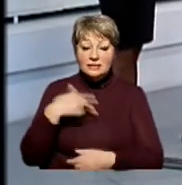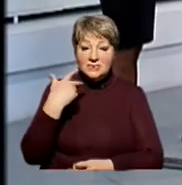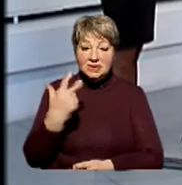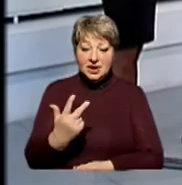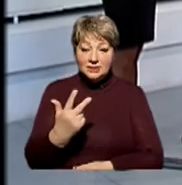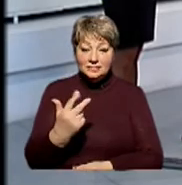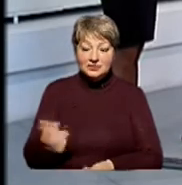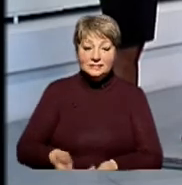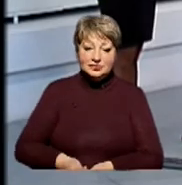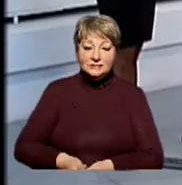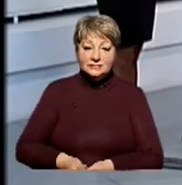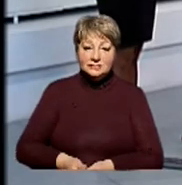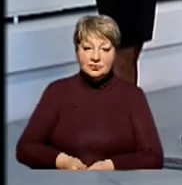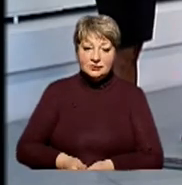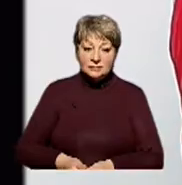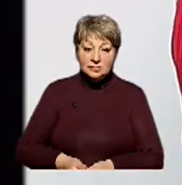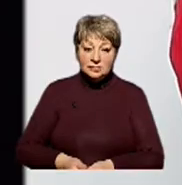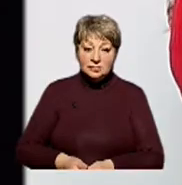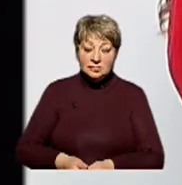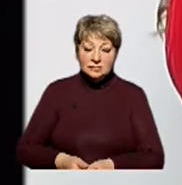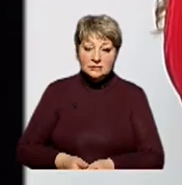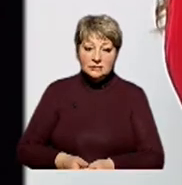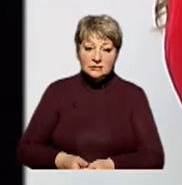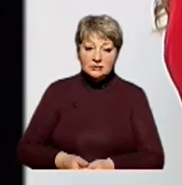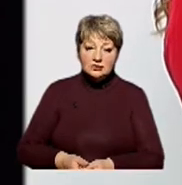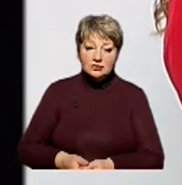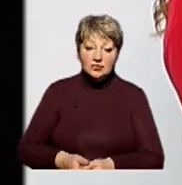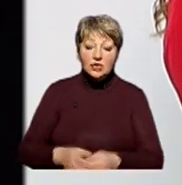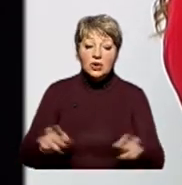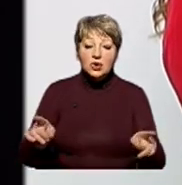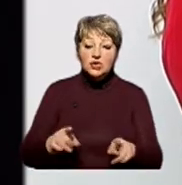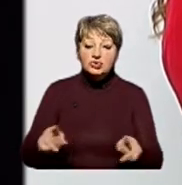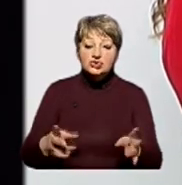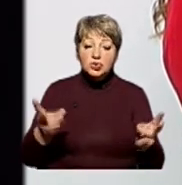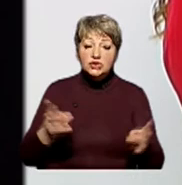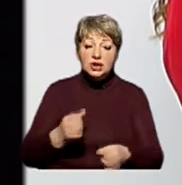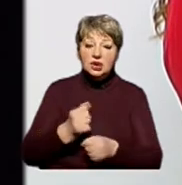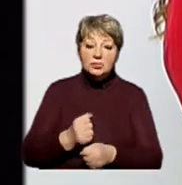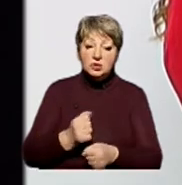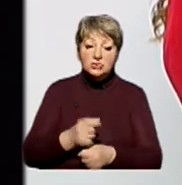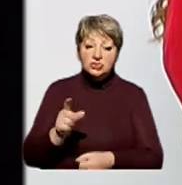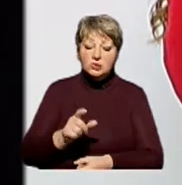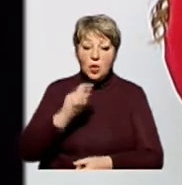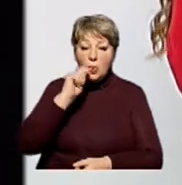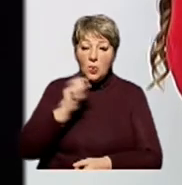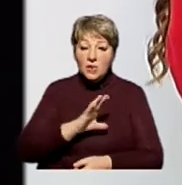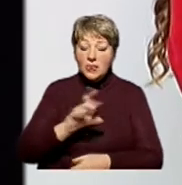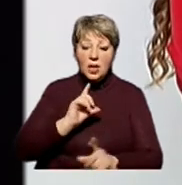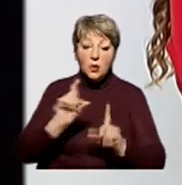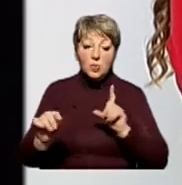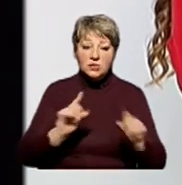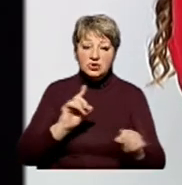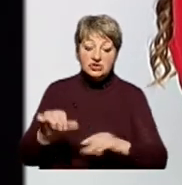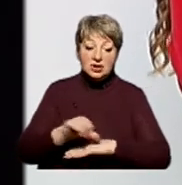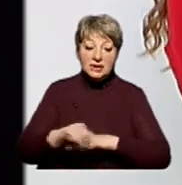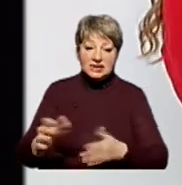три. Бог любить різь. Цифра три. Отож, трудова міграція. Що треба зробити, аби українці не виїжджали на заробітки?